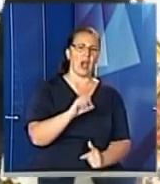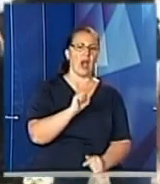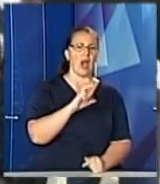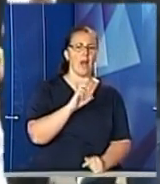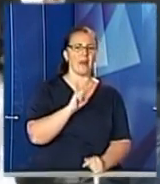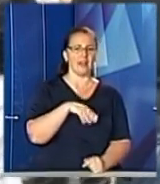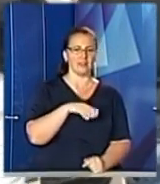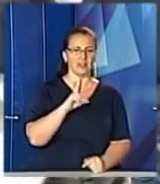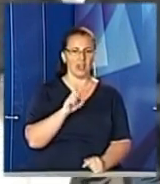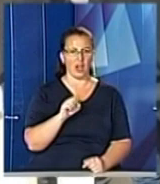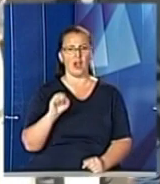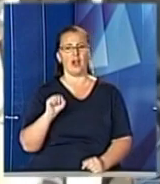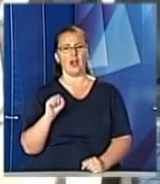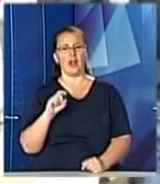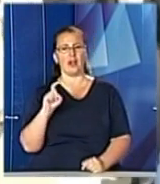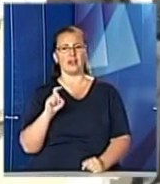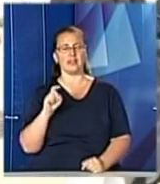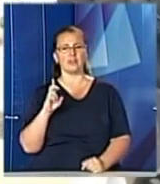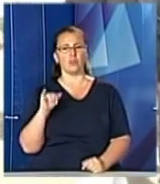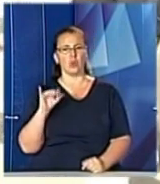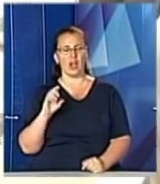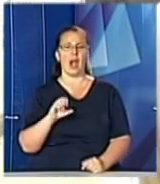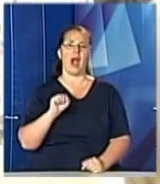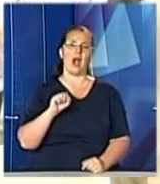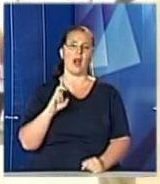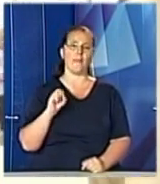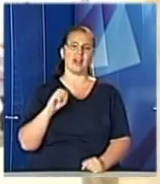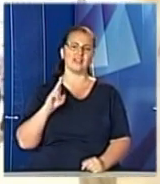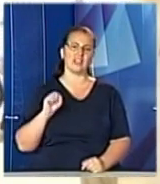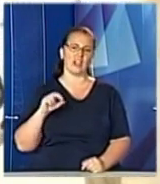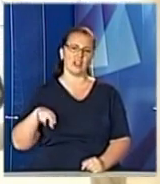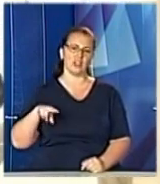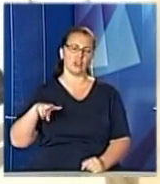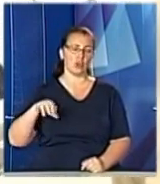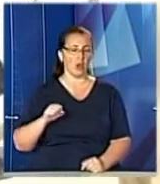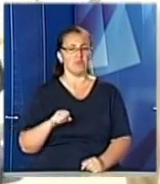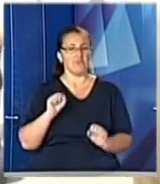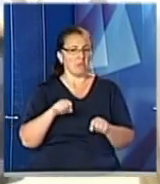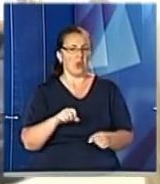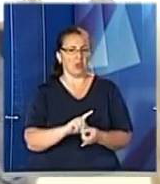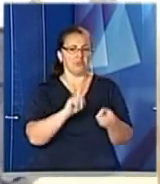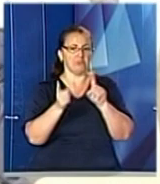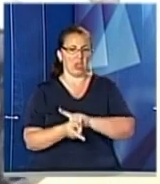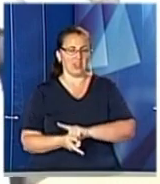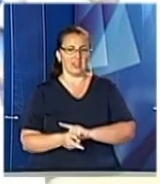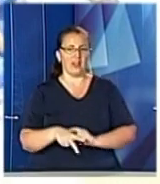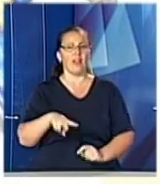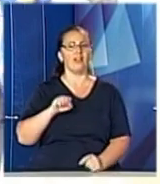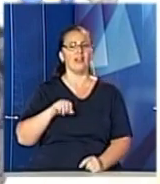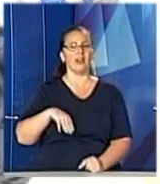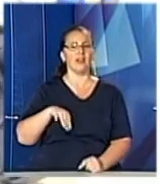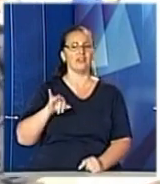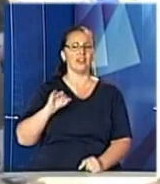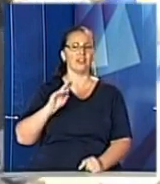азбука, чи абецадло. Бо коли б ми тоді перейшли на латинське абецадло, то, очевидно, ми б